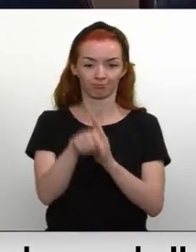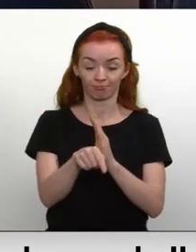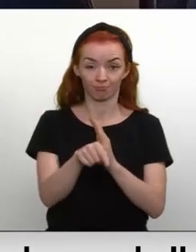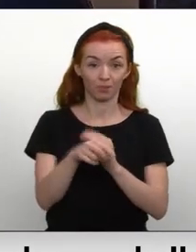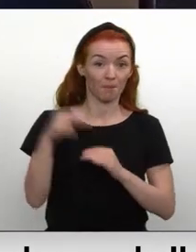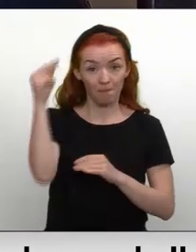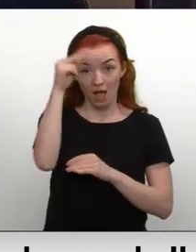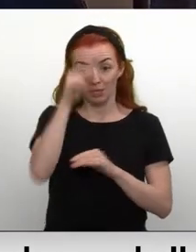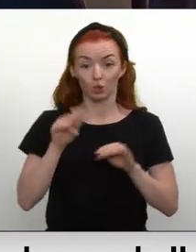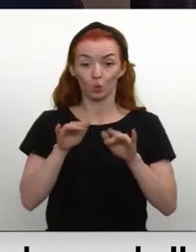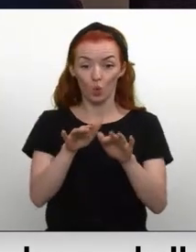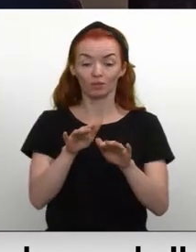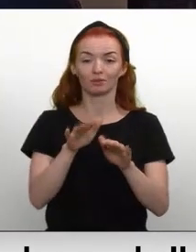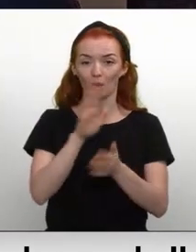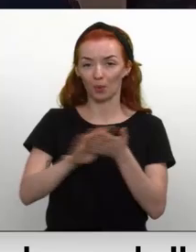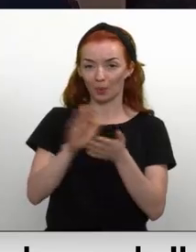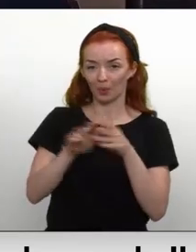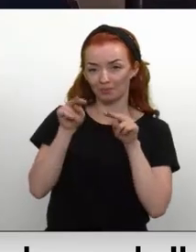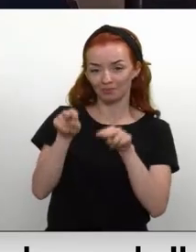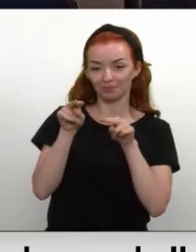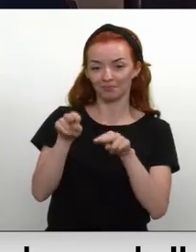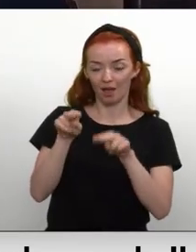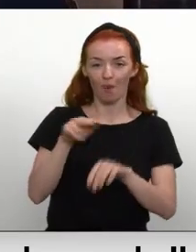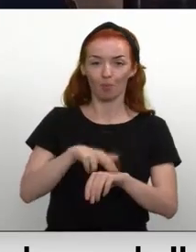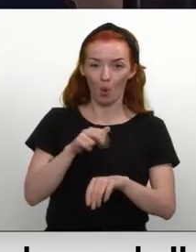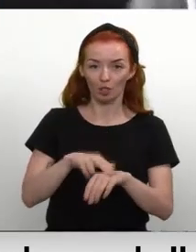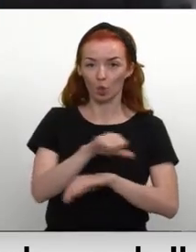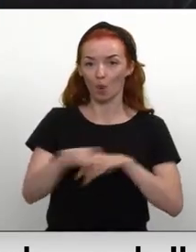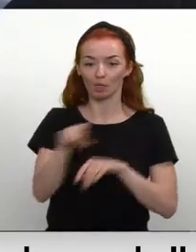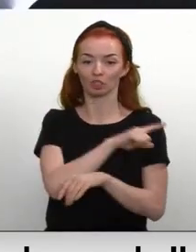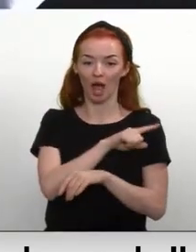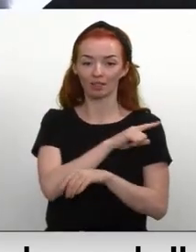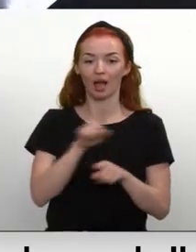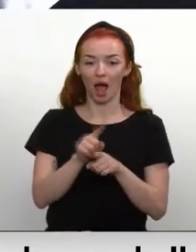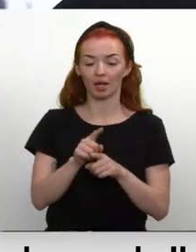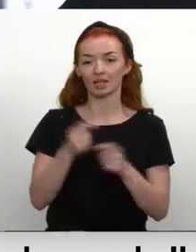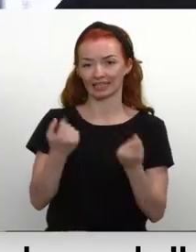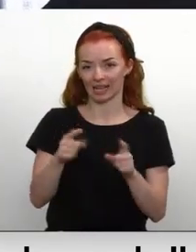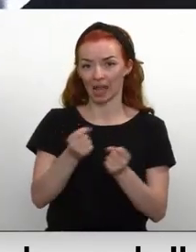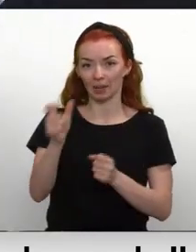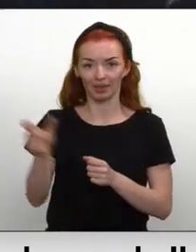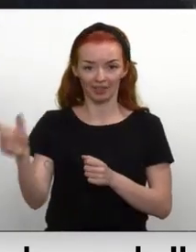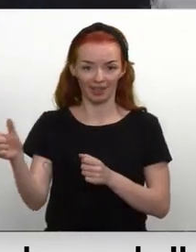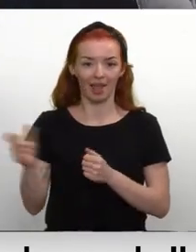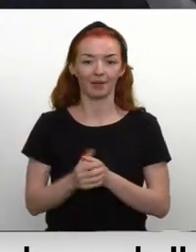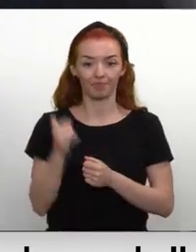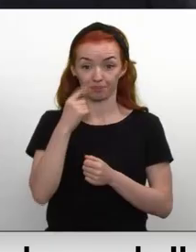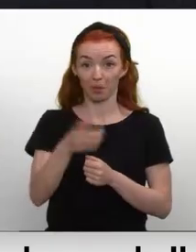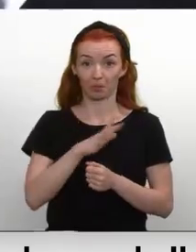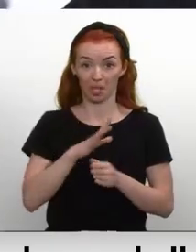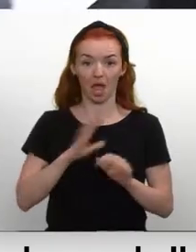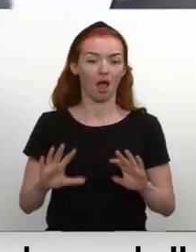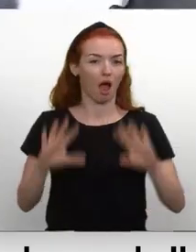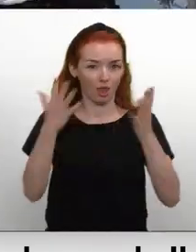Mācība noris slepus vēroja robežas sardzas policijas un vairāku citu iekšlietu struktūru darbinieki. Mums bija gadījums, kur